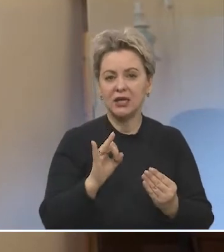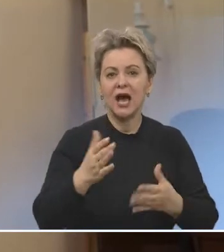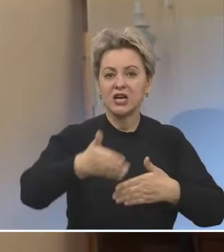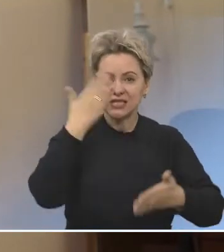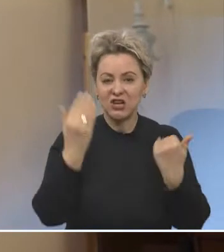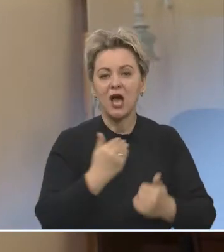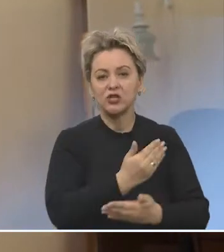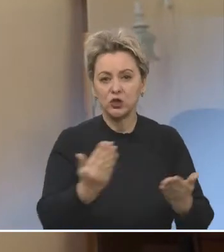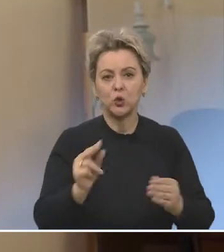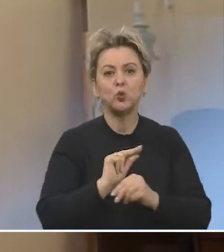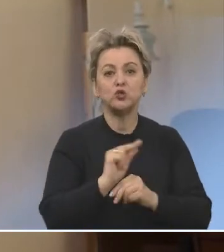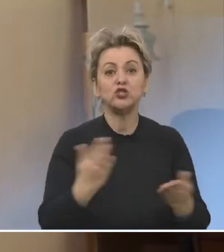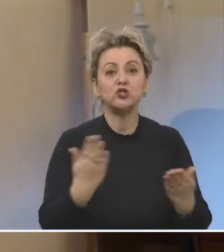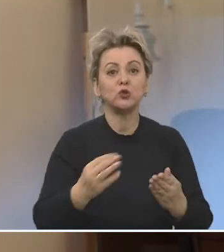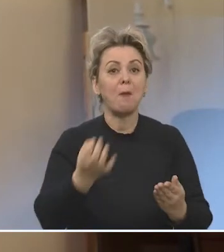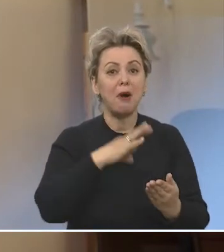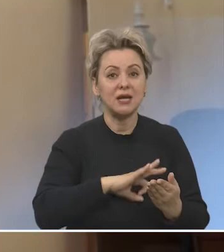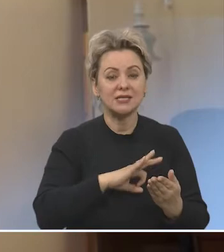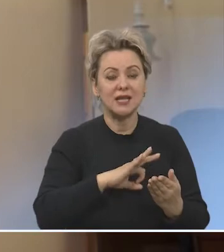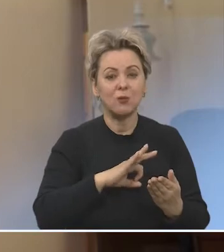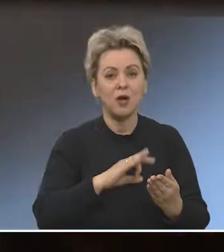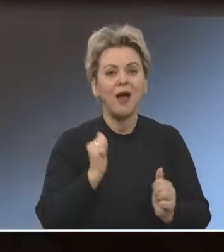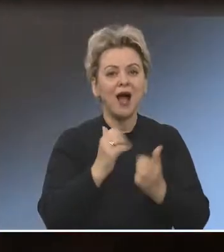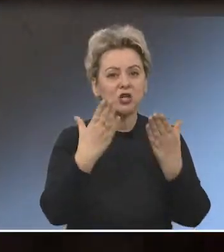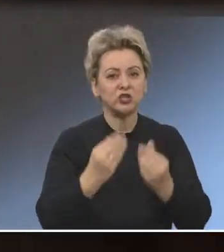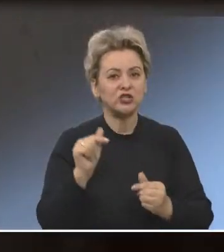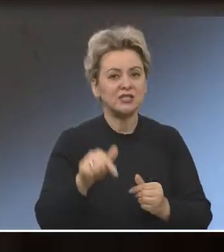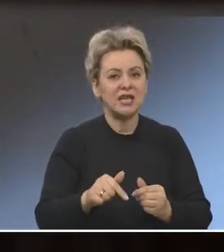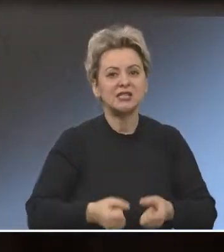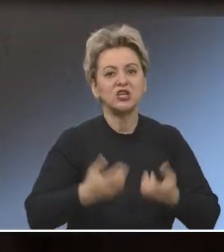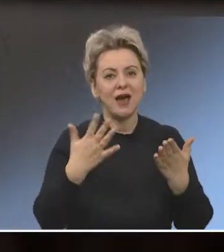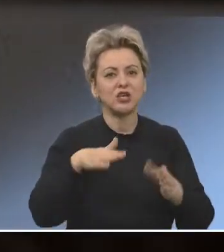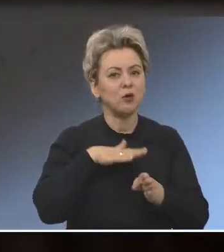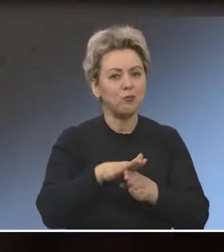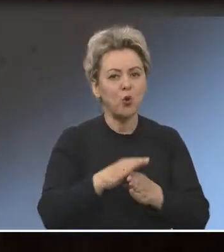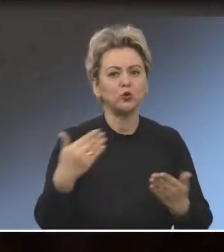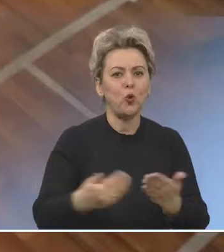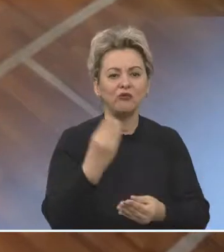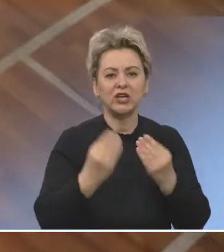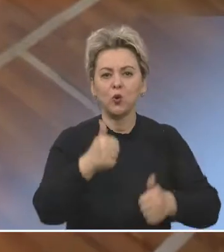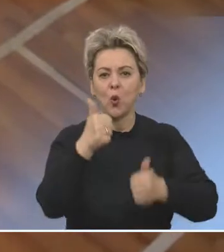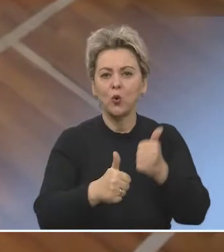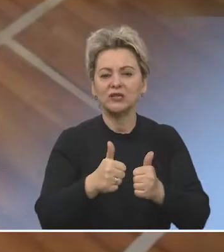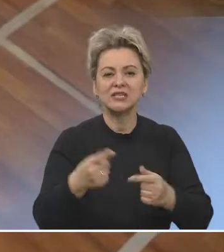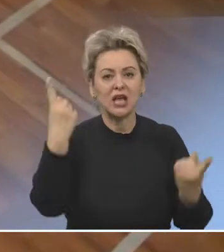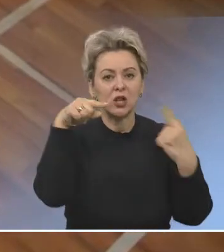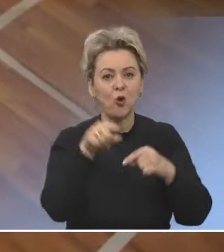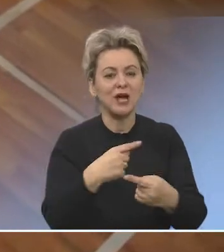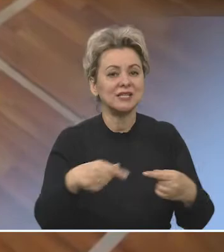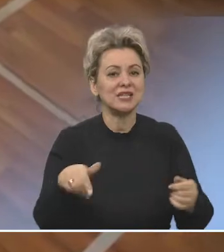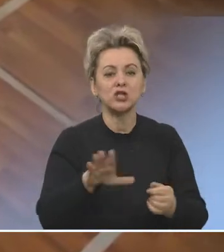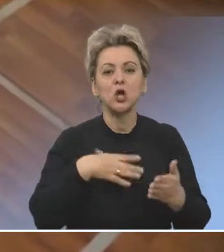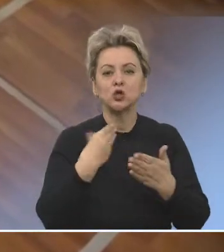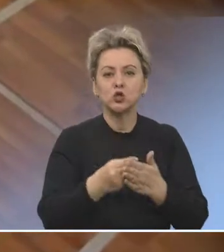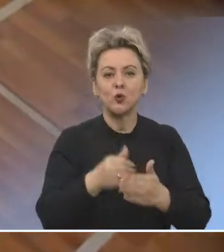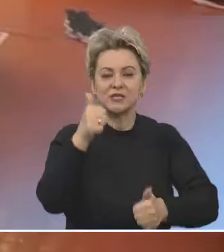развлекать их, учить чему-то полезному. Каждый день здесь яркие и насыщенные новые игры, конкурсы, головоломки,